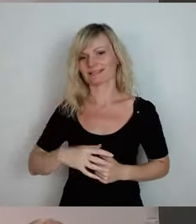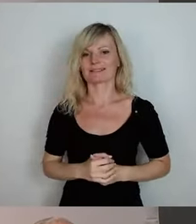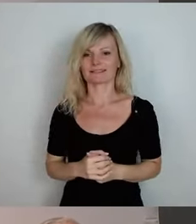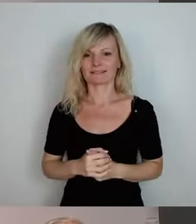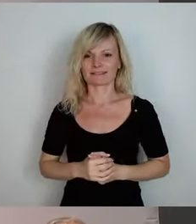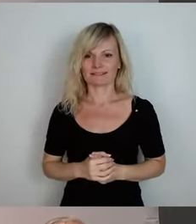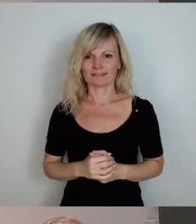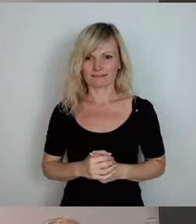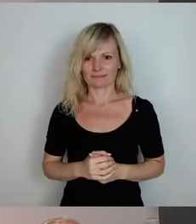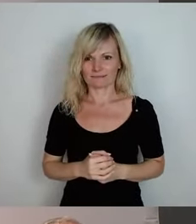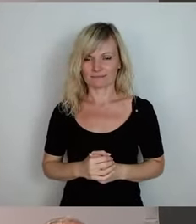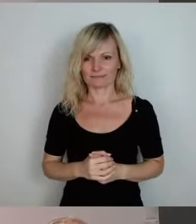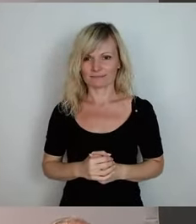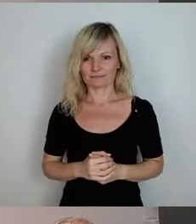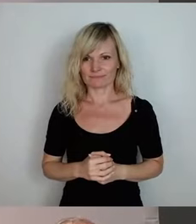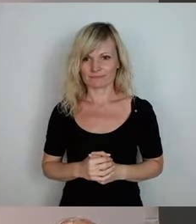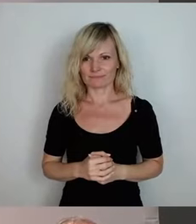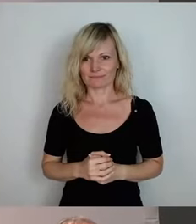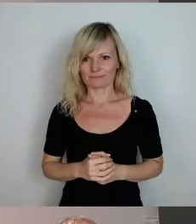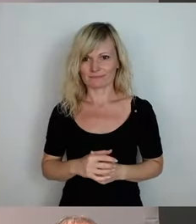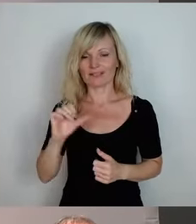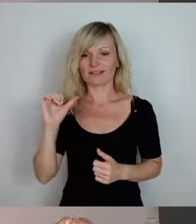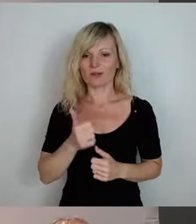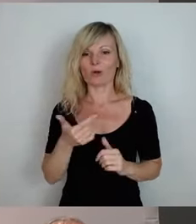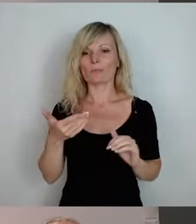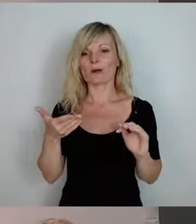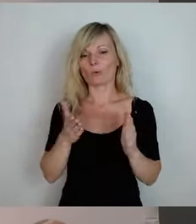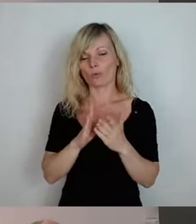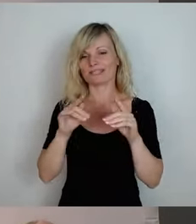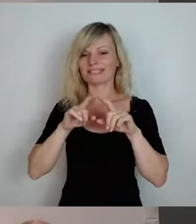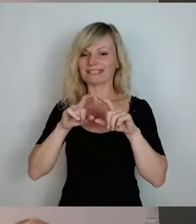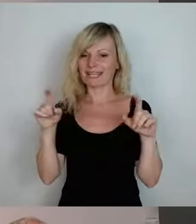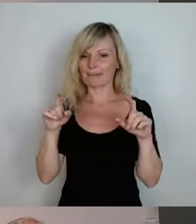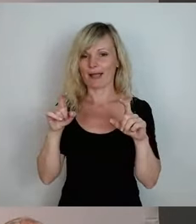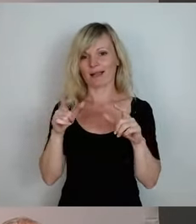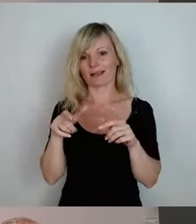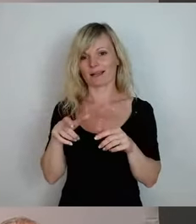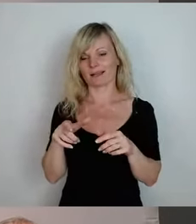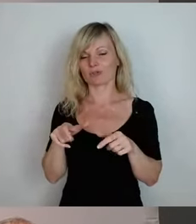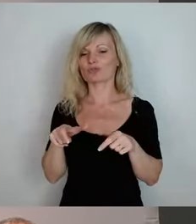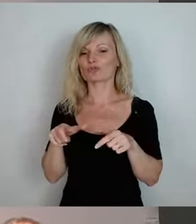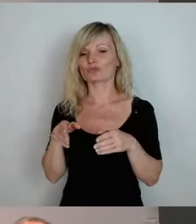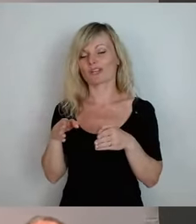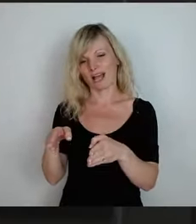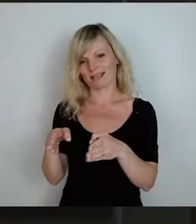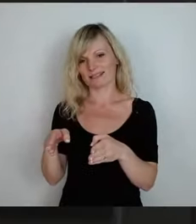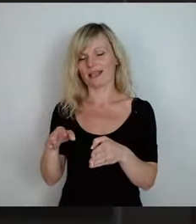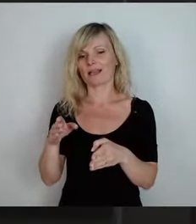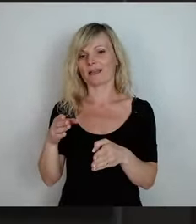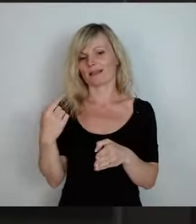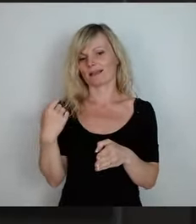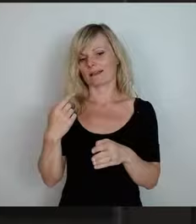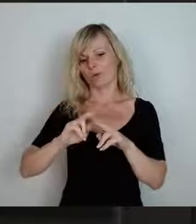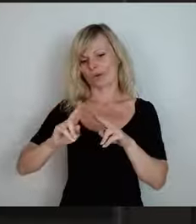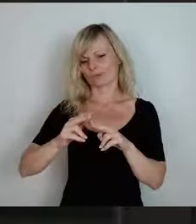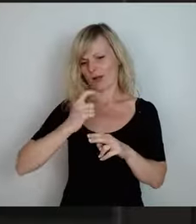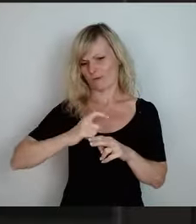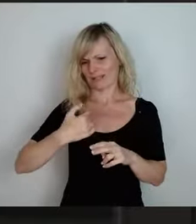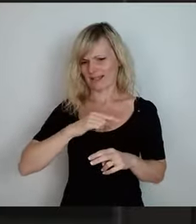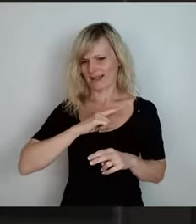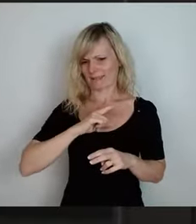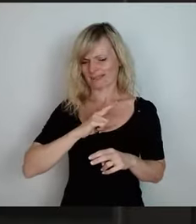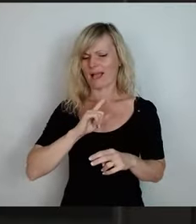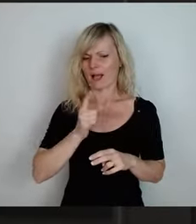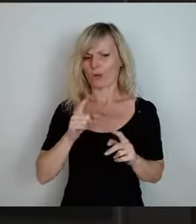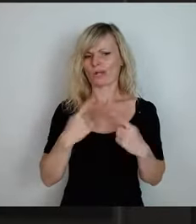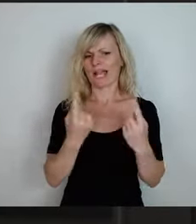Ich wollte noch mal ganz kurz was zu den Straßen sagen. Ich muss mich da noch mal korrigieren. Ich habe natürlich vorhin auch die Kreisstraßen gemeint und es wäre schön, wenn Sie